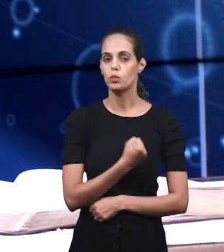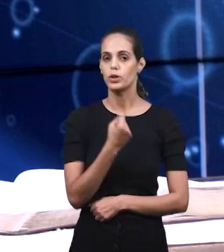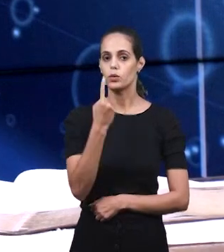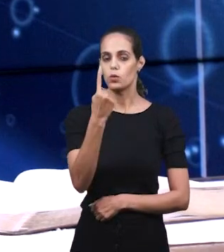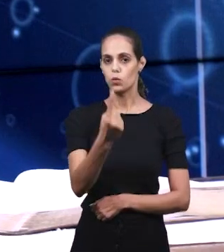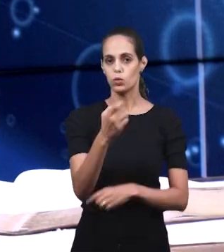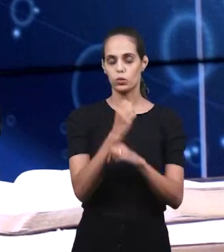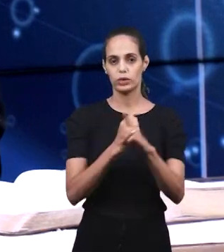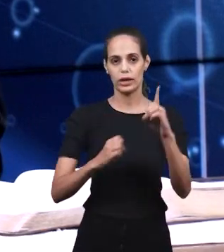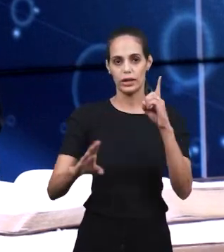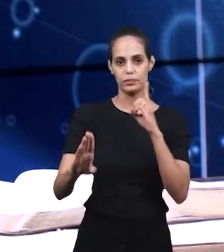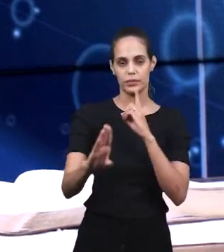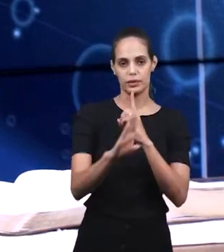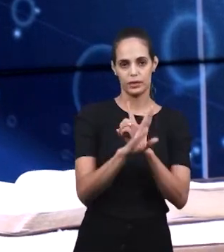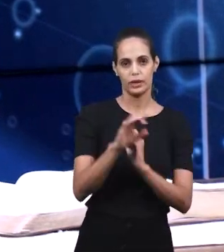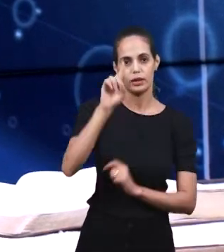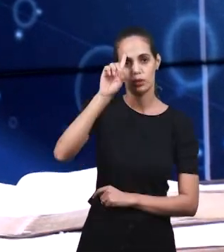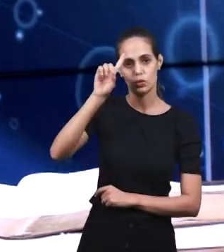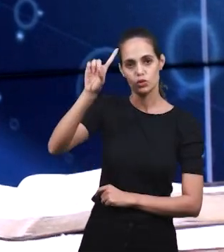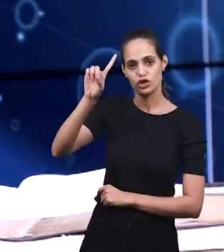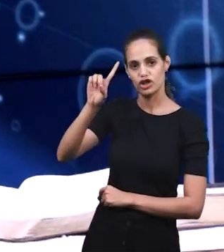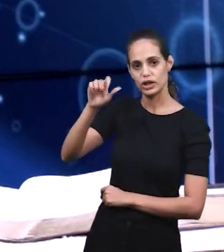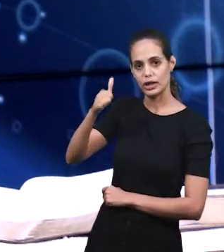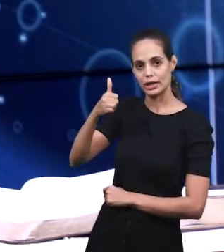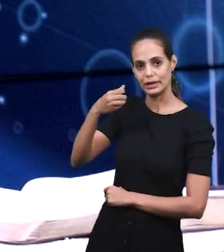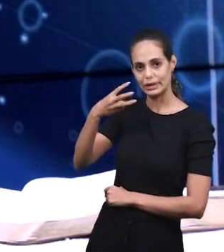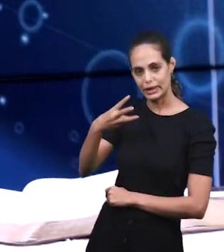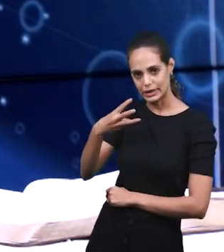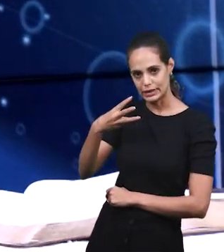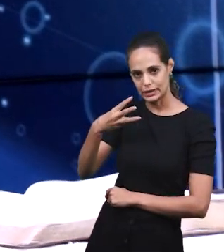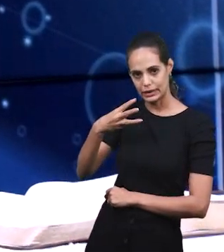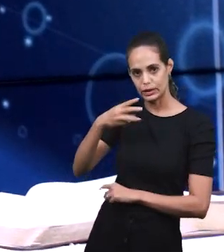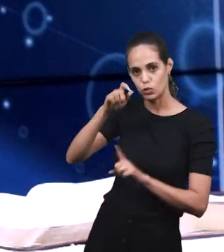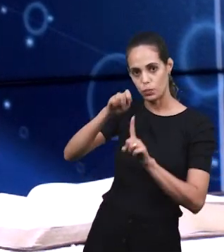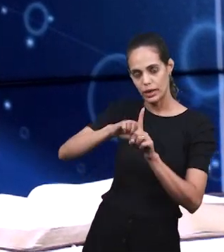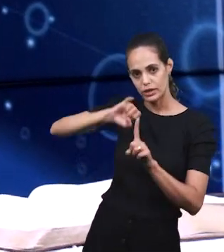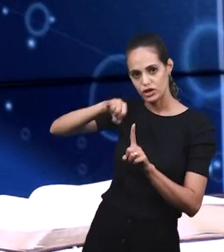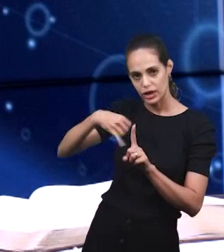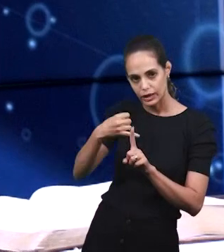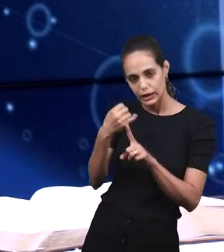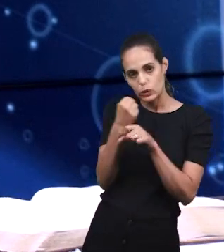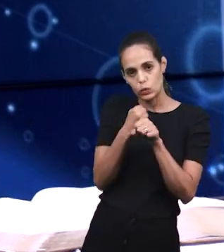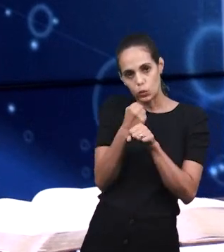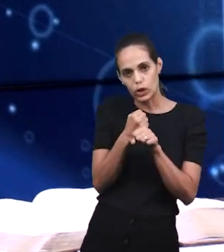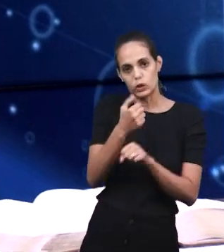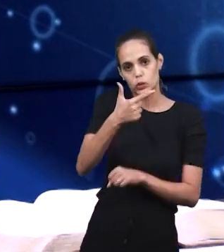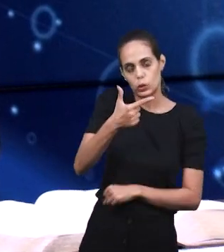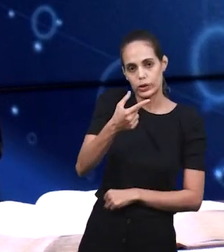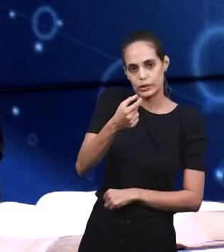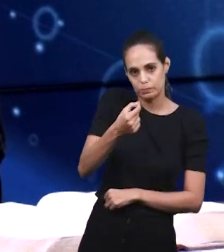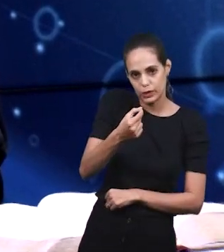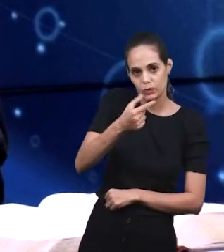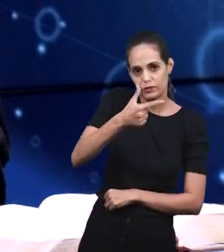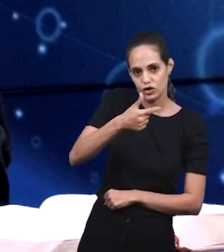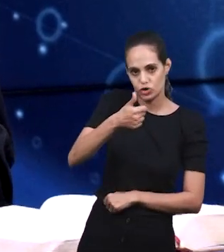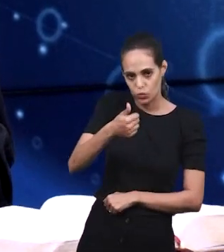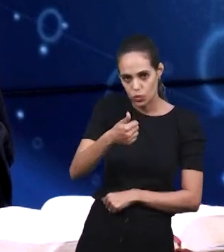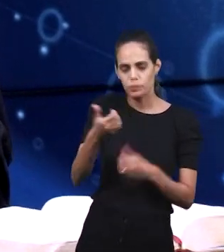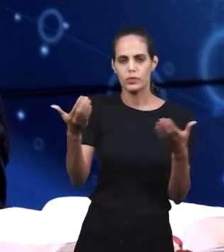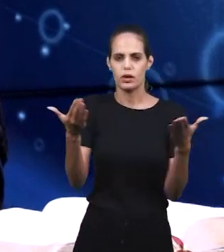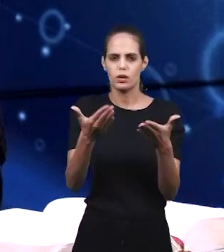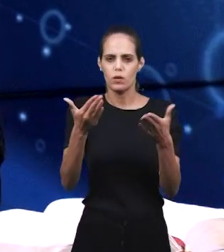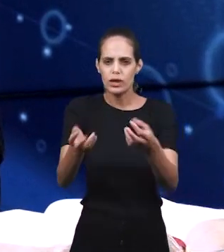-Паулу. И она ответит нам на вопрос воскресной школы 13